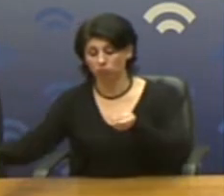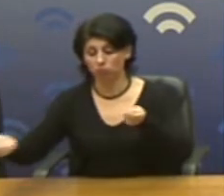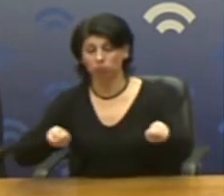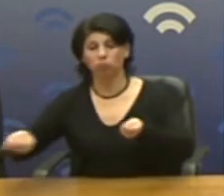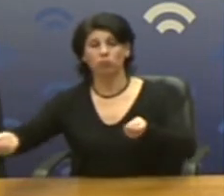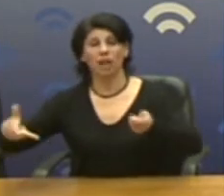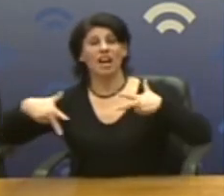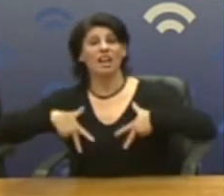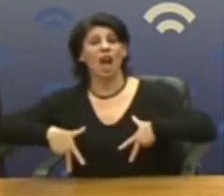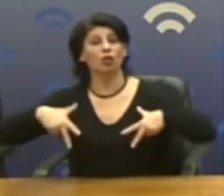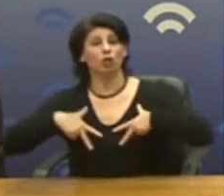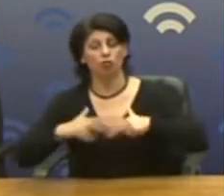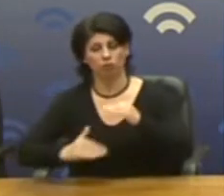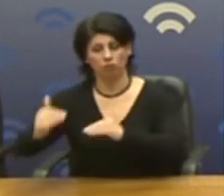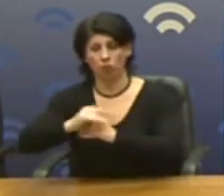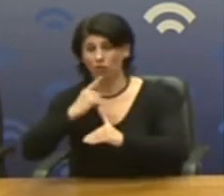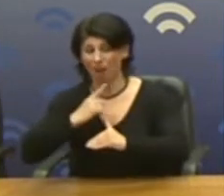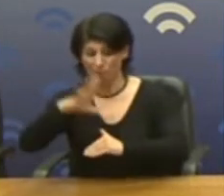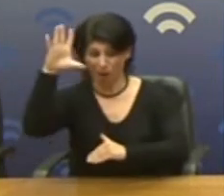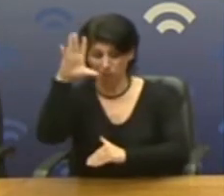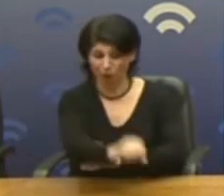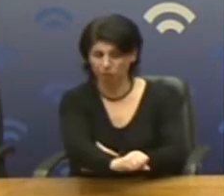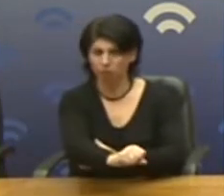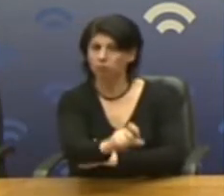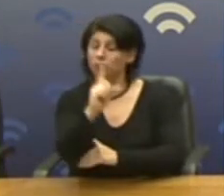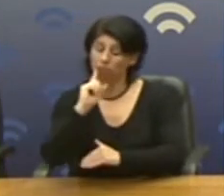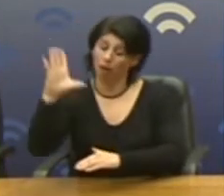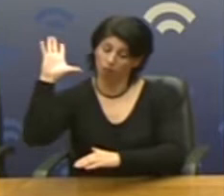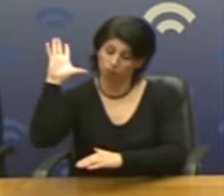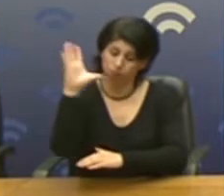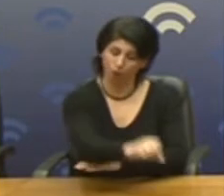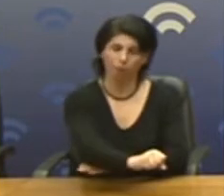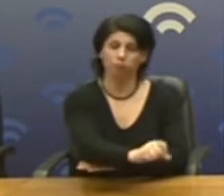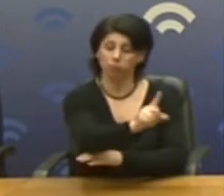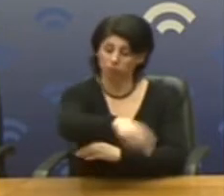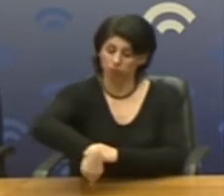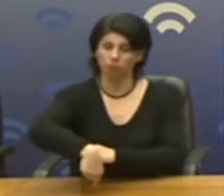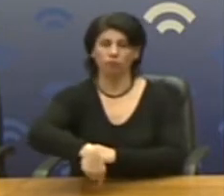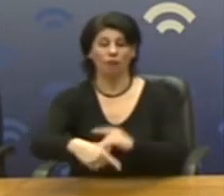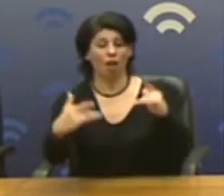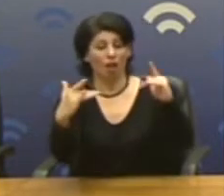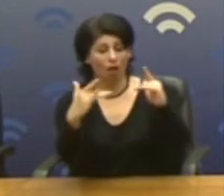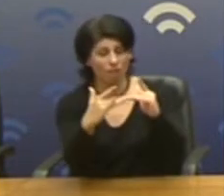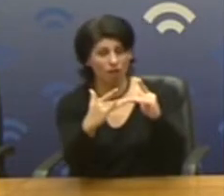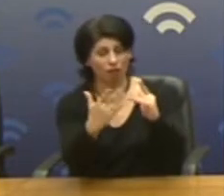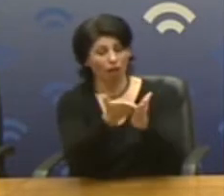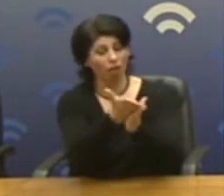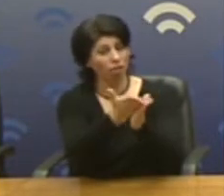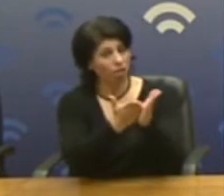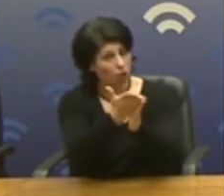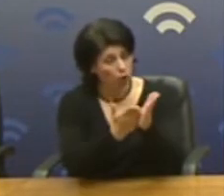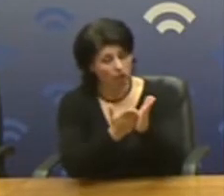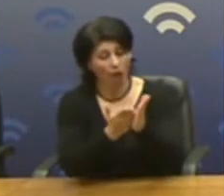και όταν λέμε επίταξη εννοούμε επίταξη να επιταχθούν νοσηλευτικά κρεβάτια, χειρουργία,